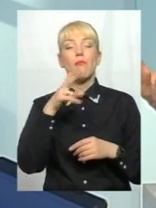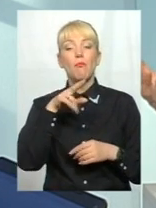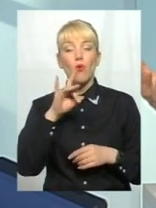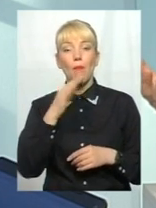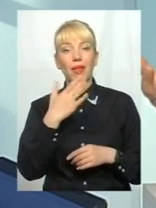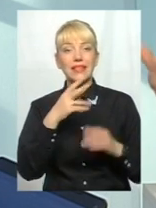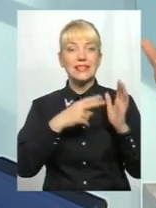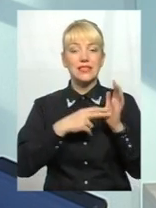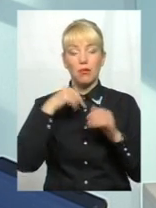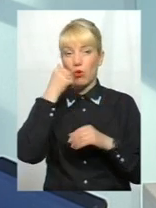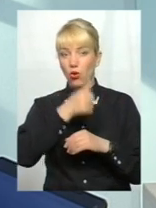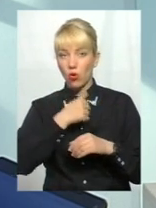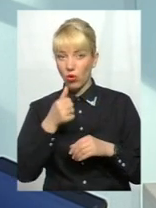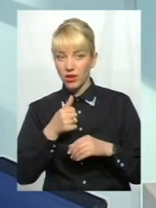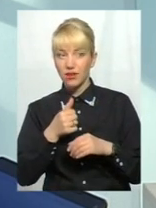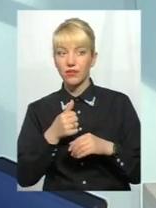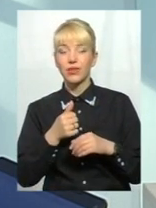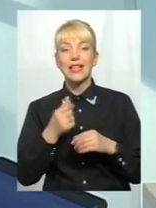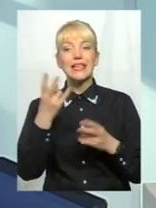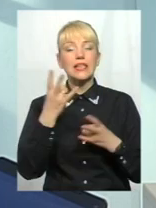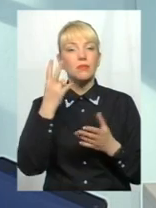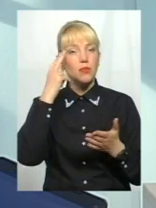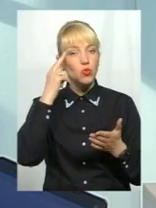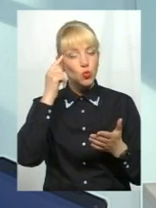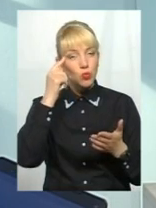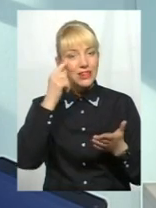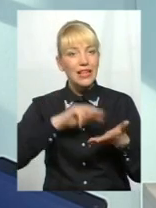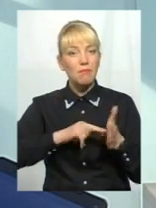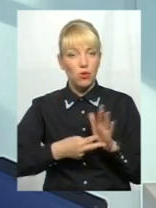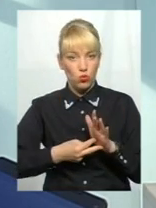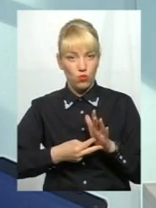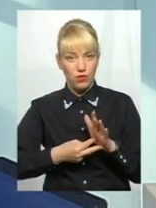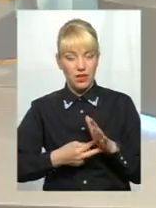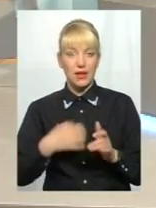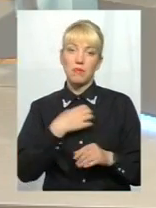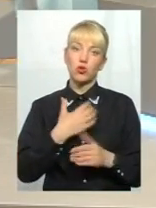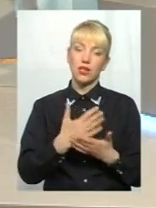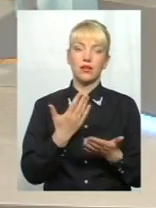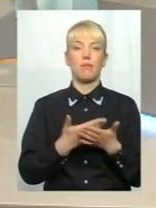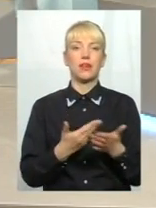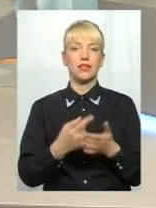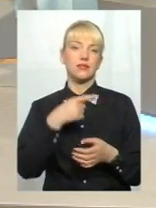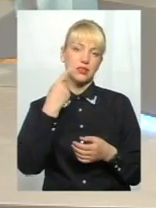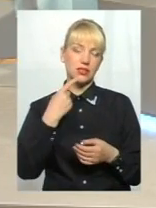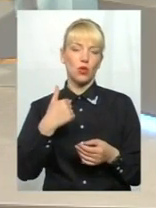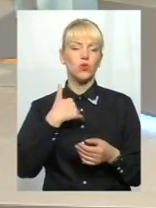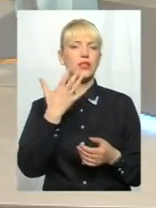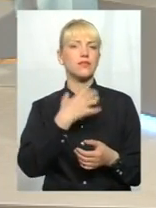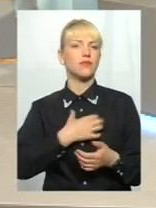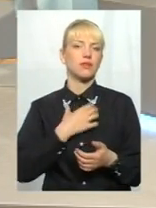називати п'ятирічками, семирічками, але думання і пріоритетів повинні бути. Ми повинні сказати, що в нас є, наприклад, п'ять-шість пріоритетів